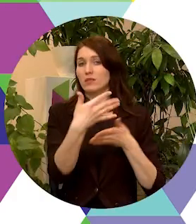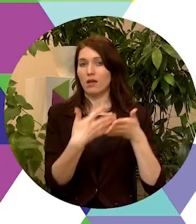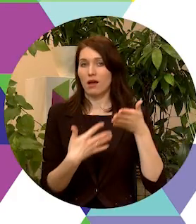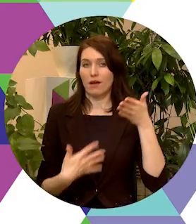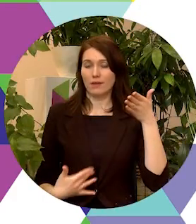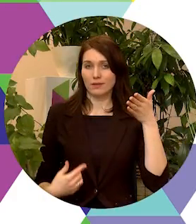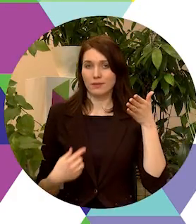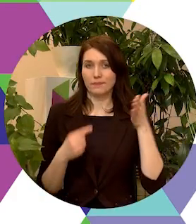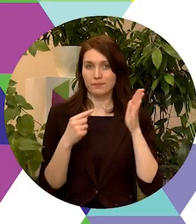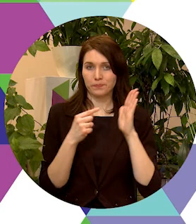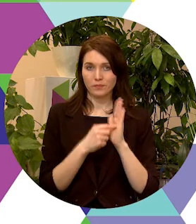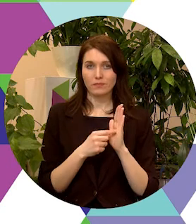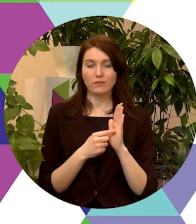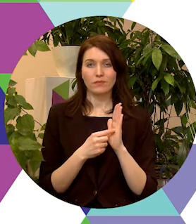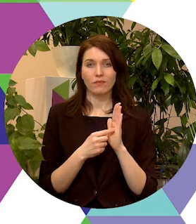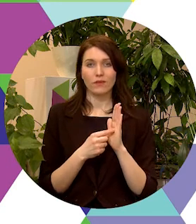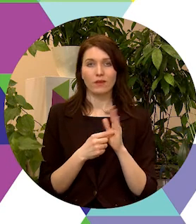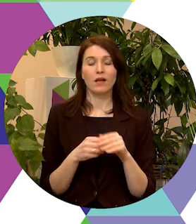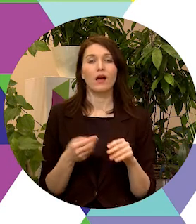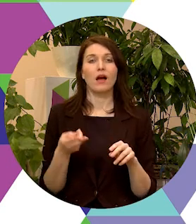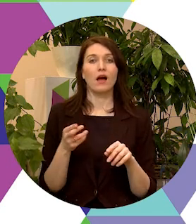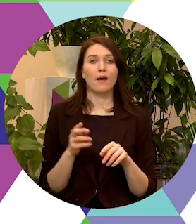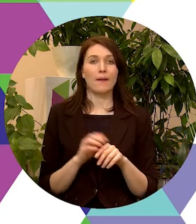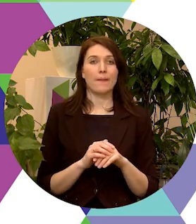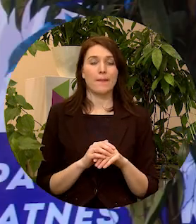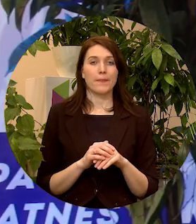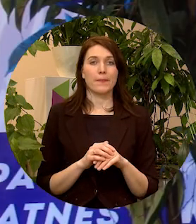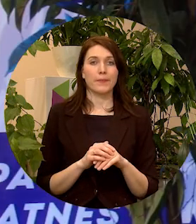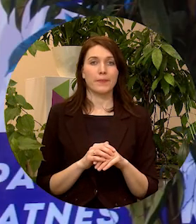vīziju klāstam un pulkam.